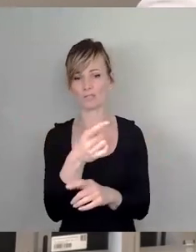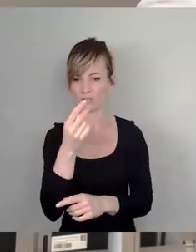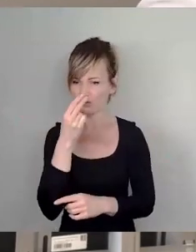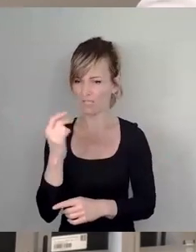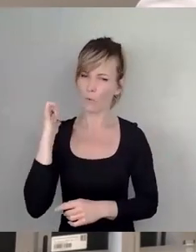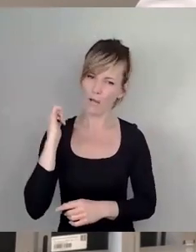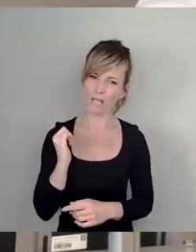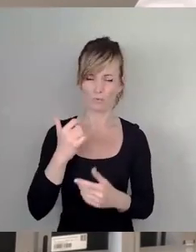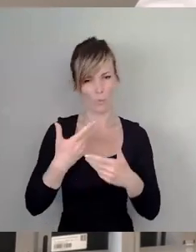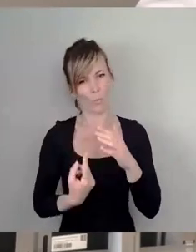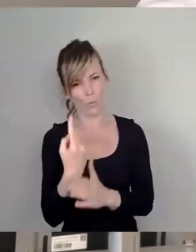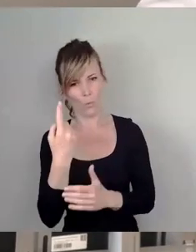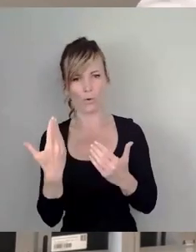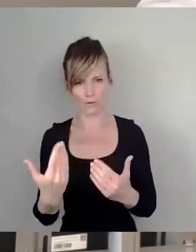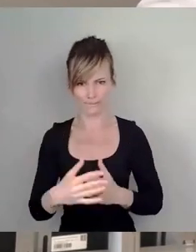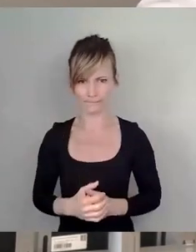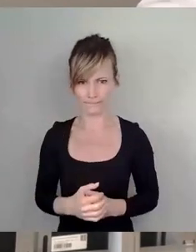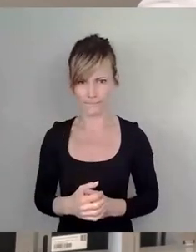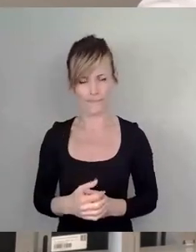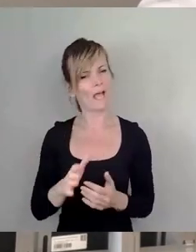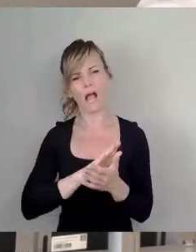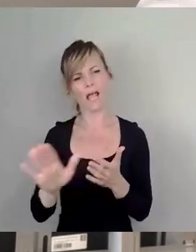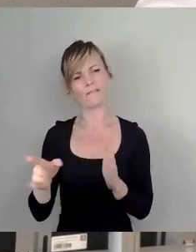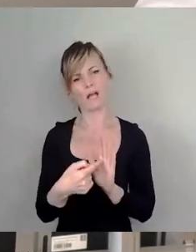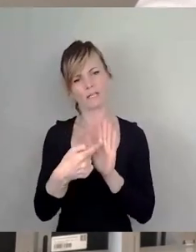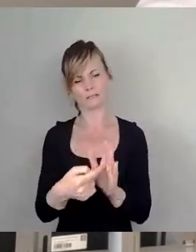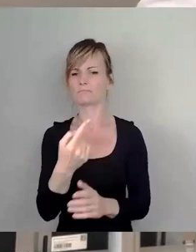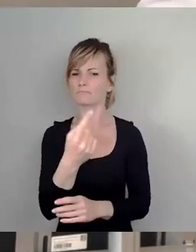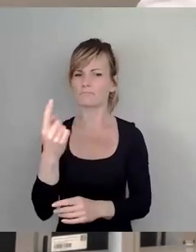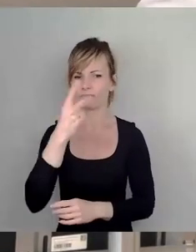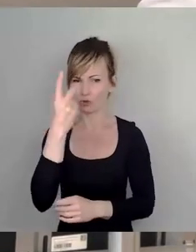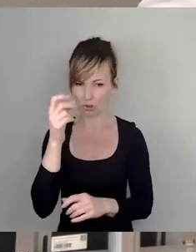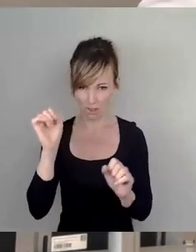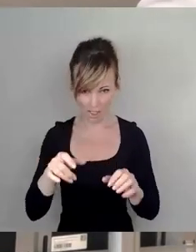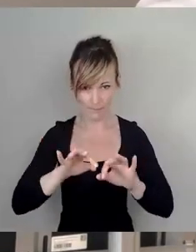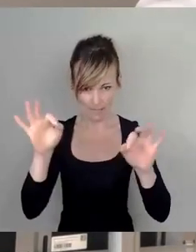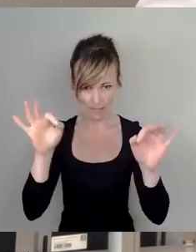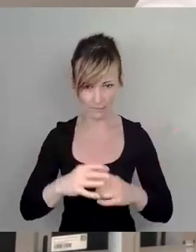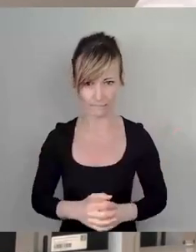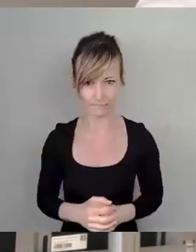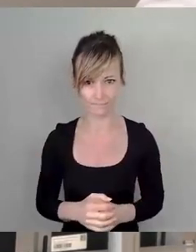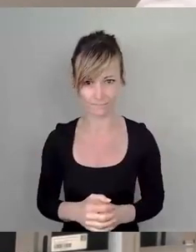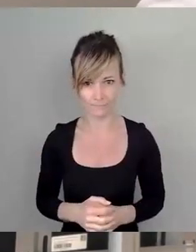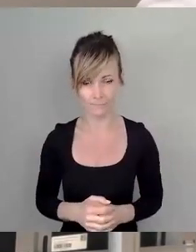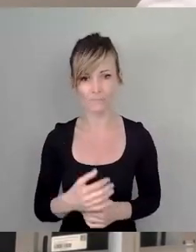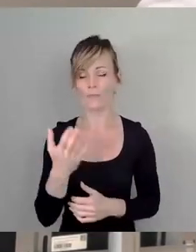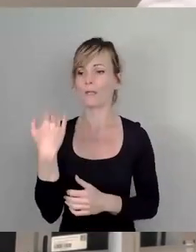Und ich will es einfach anekdotisch machen, damit Sie verstehen, was ich meine. Wir hatten mal eine Runde beim